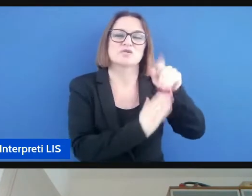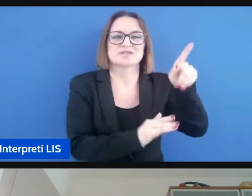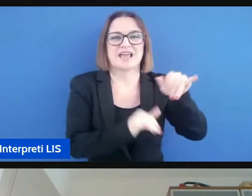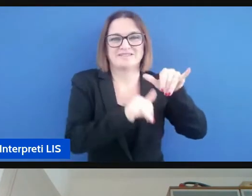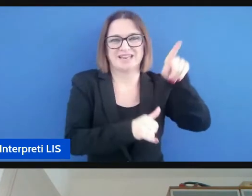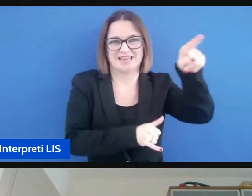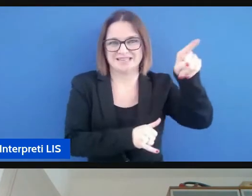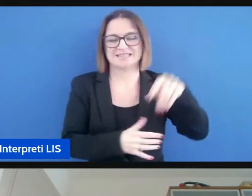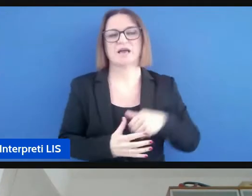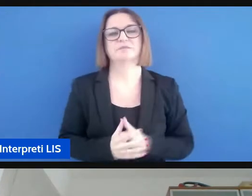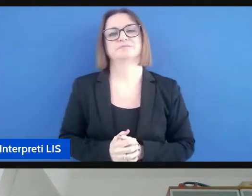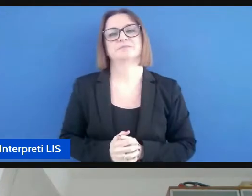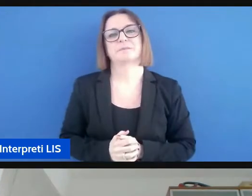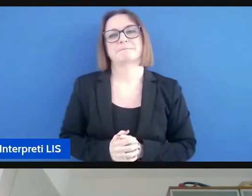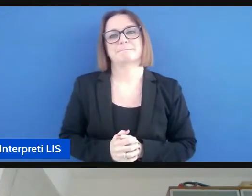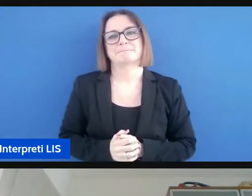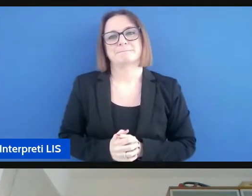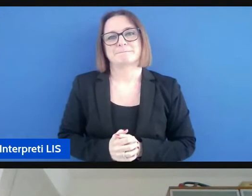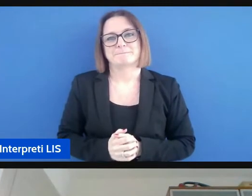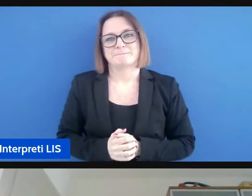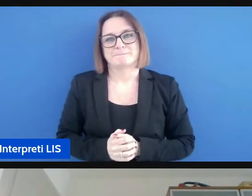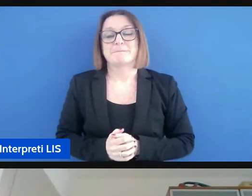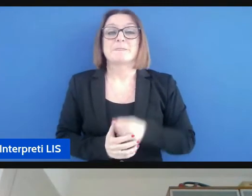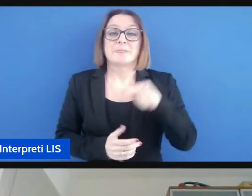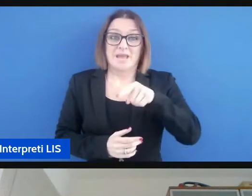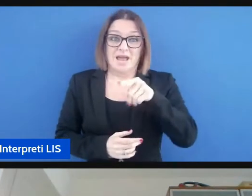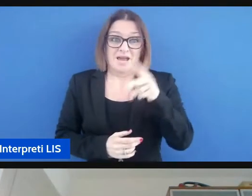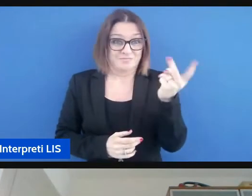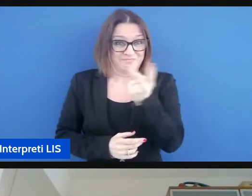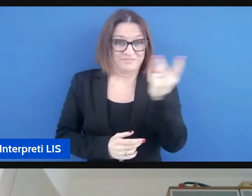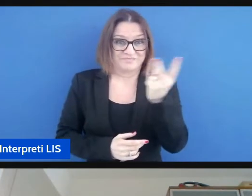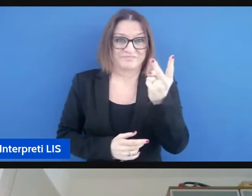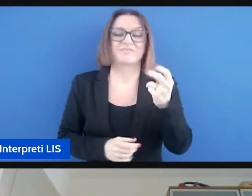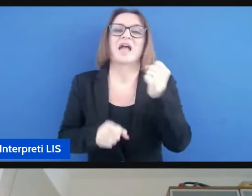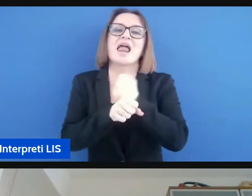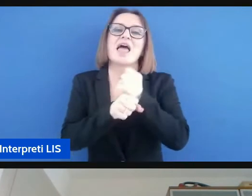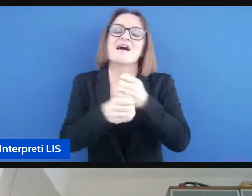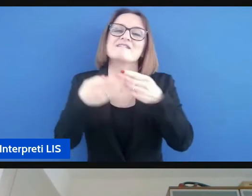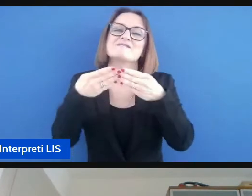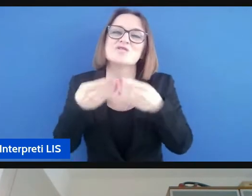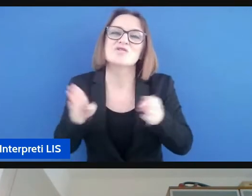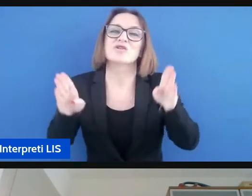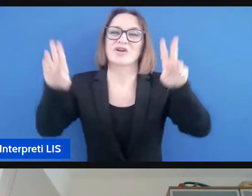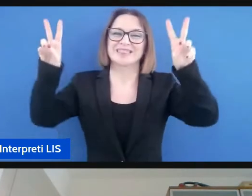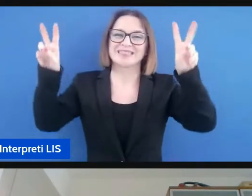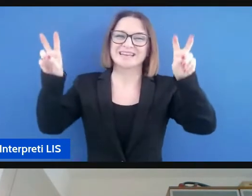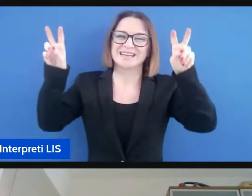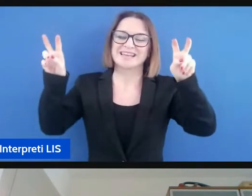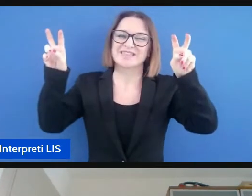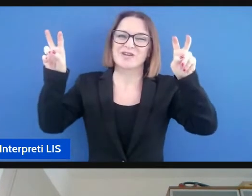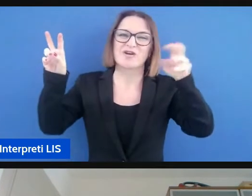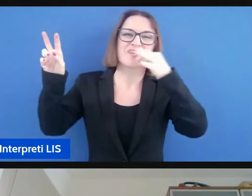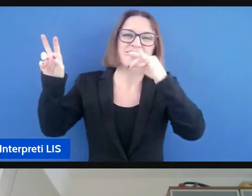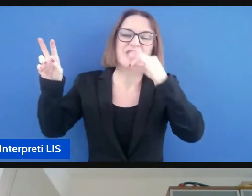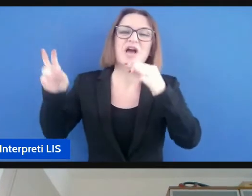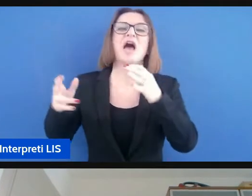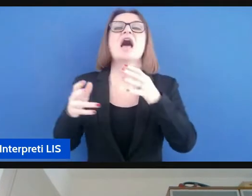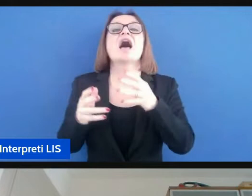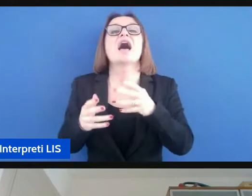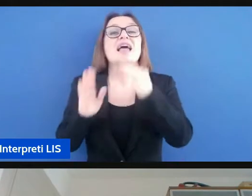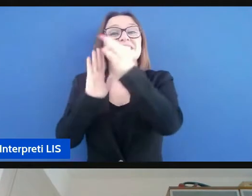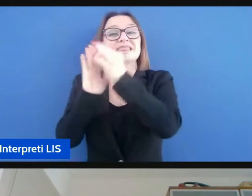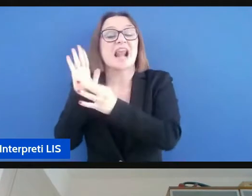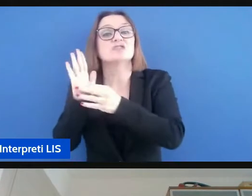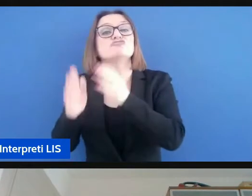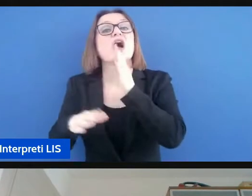Venezia apriranno i lavori di questa tavola rotonda con un intervento dal titolo tracce di accessibilità